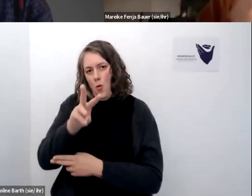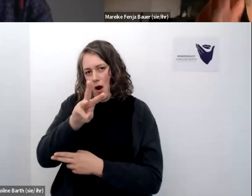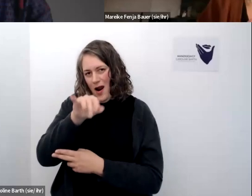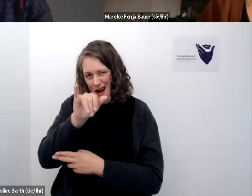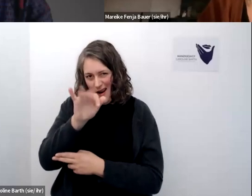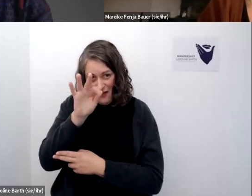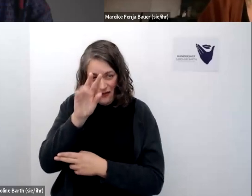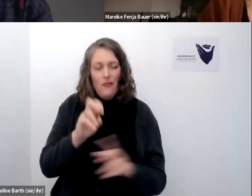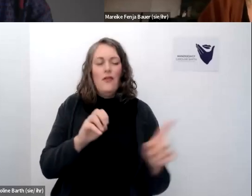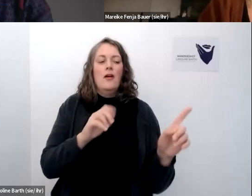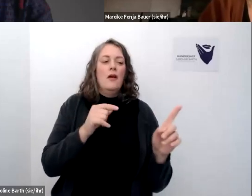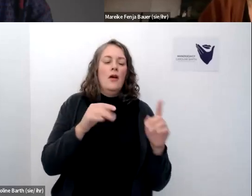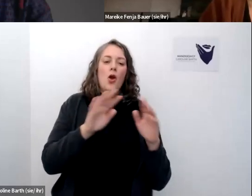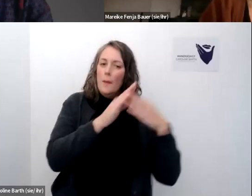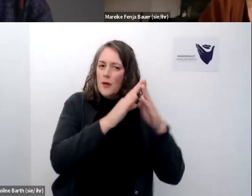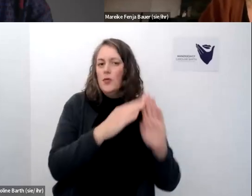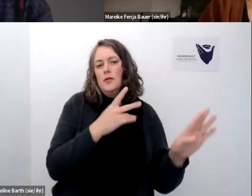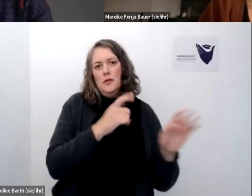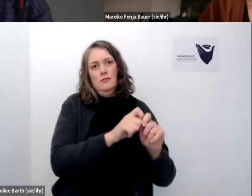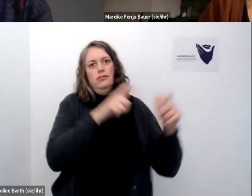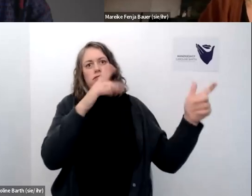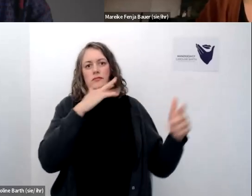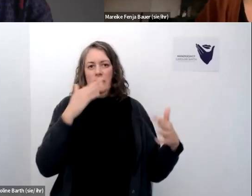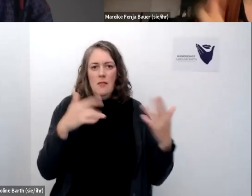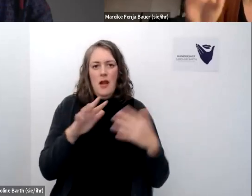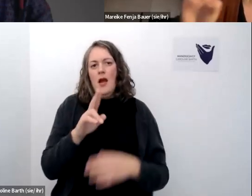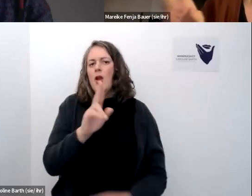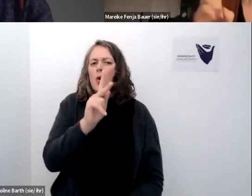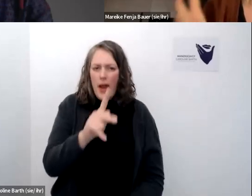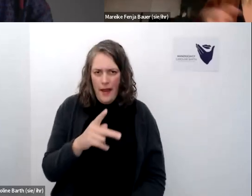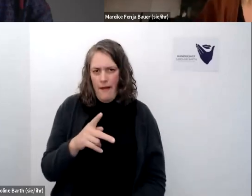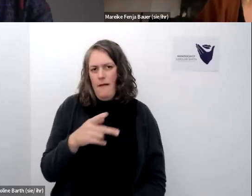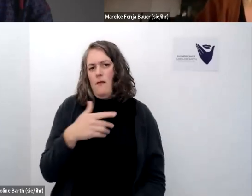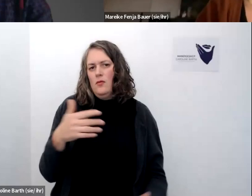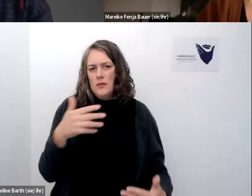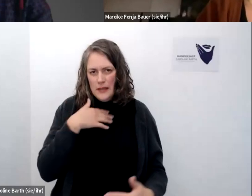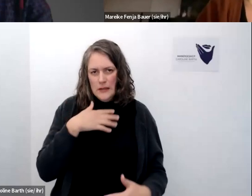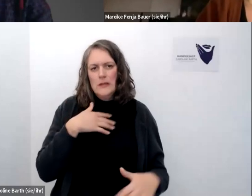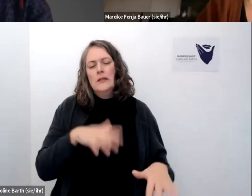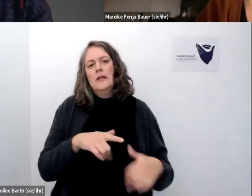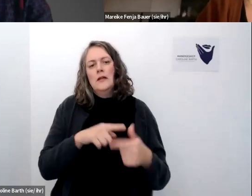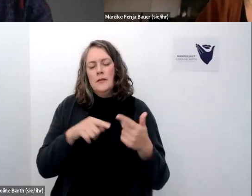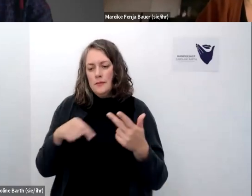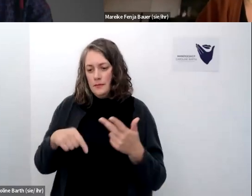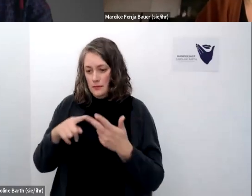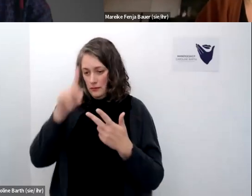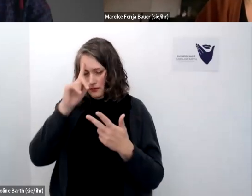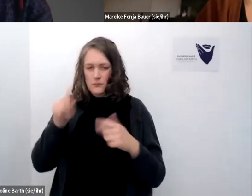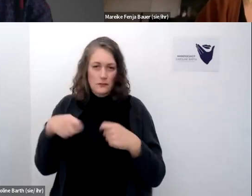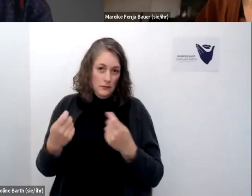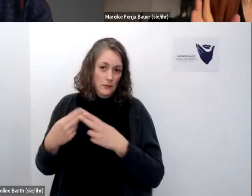da deutlich größere community in den usa oder uk und eine relativ überschaubare community hier in deutschland